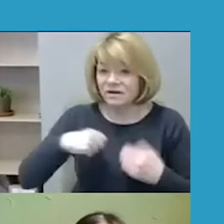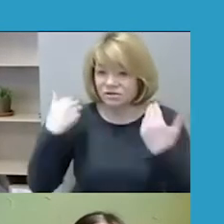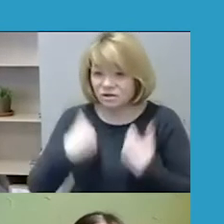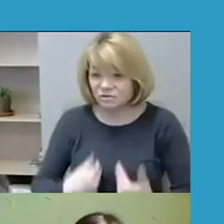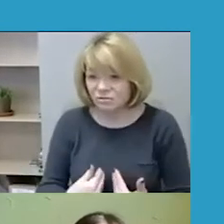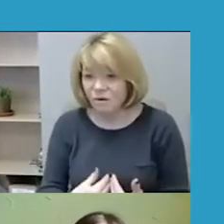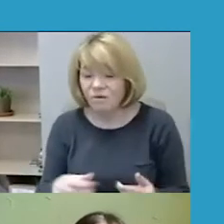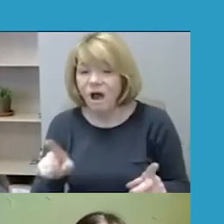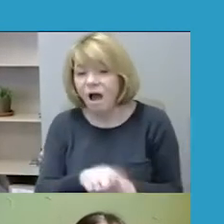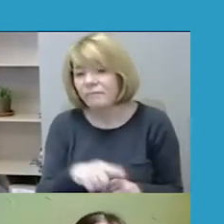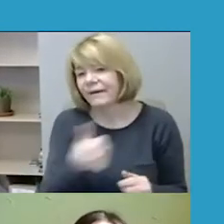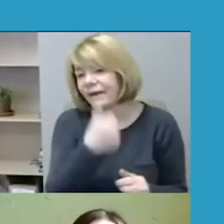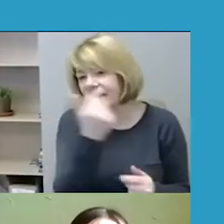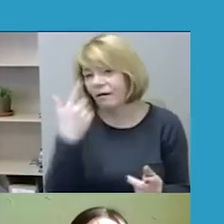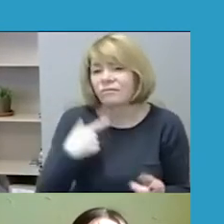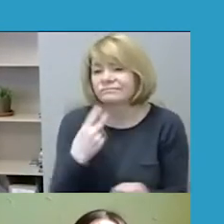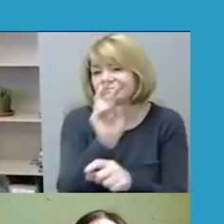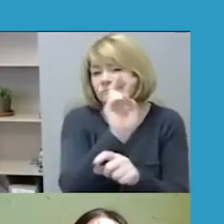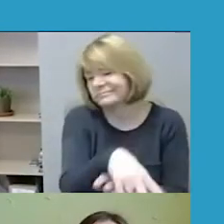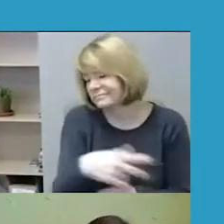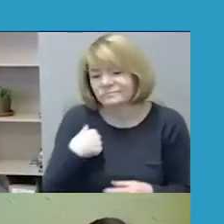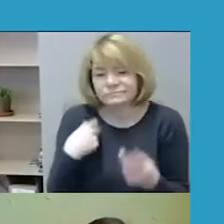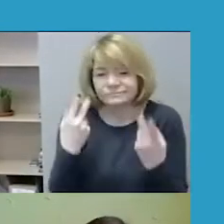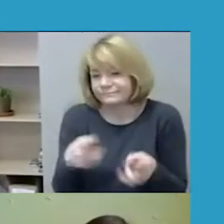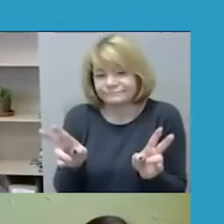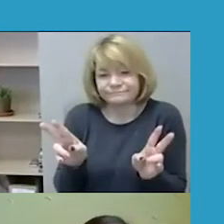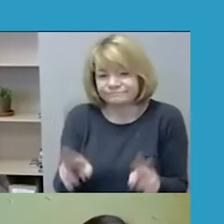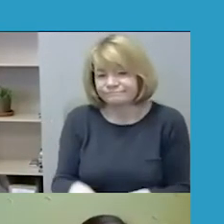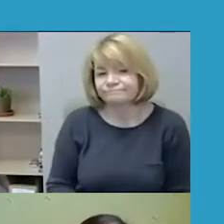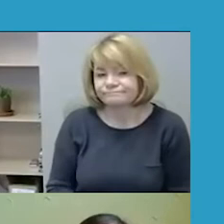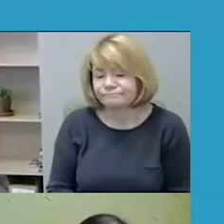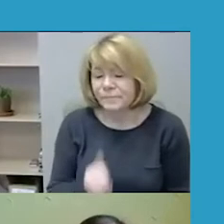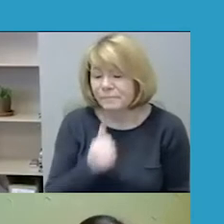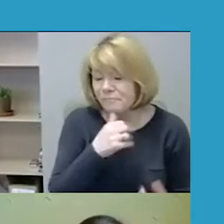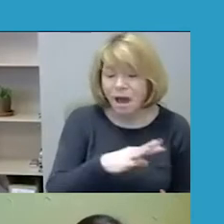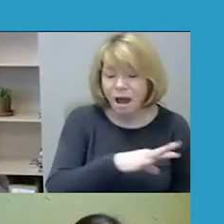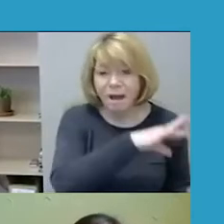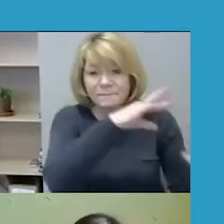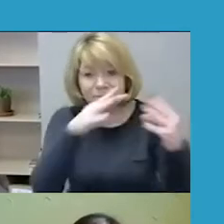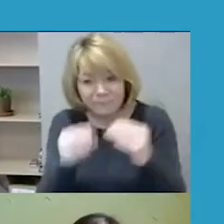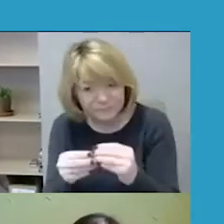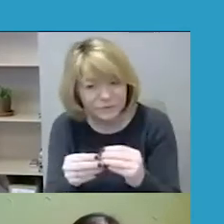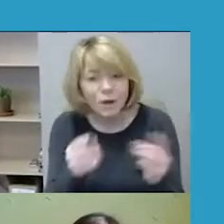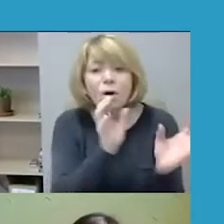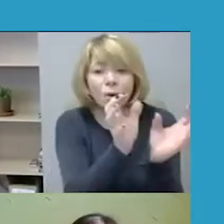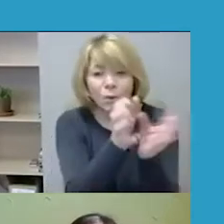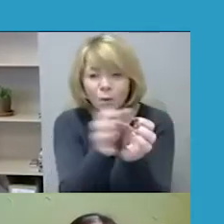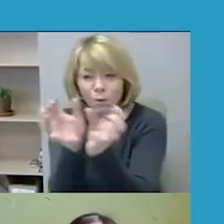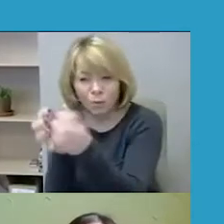kryptis į Teisės augos institucijos. Toliau apibendrinant fokus grupę su Teisės augos pareigūnais,